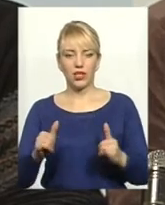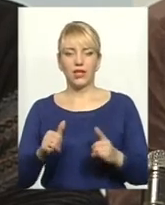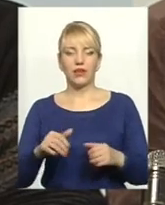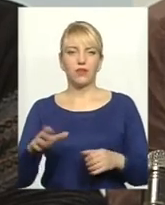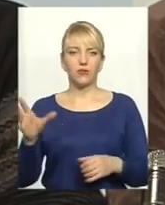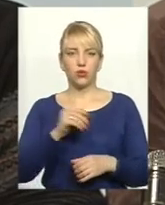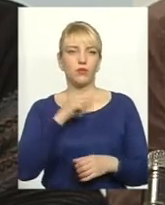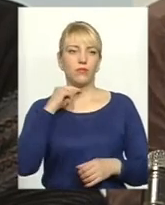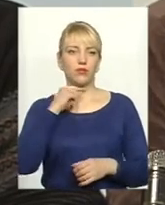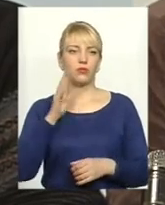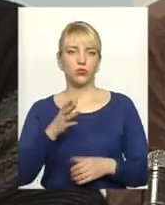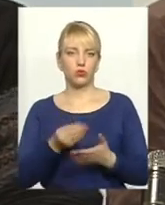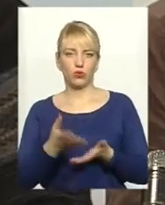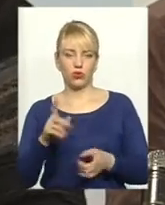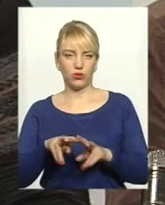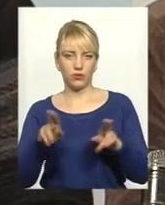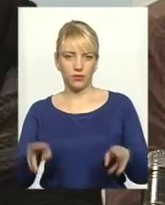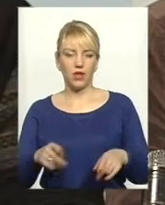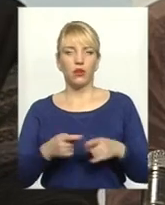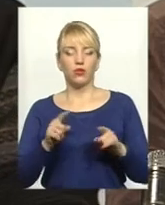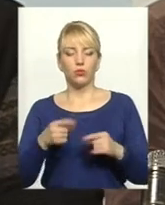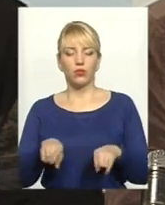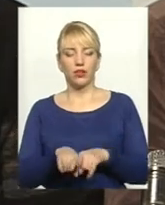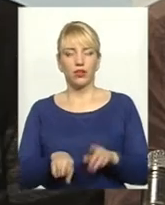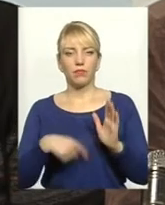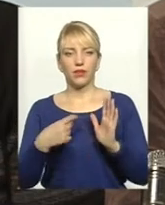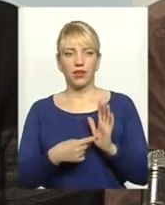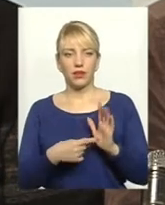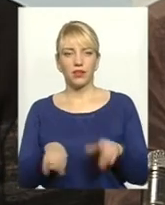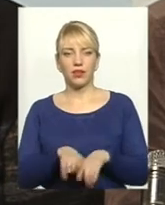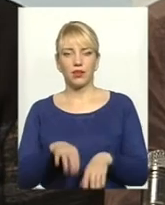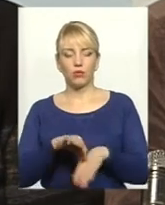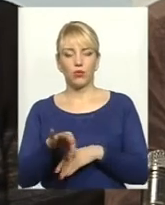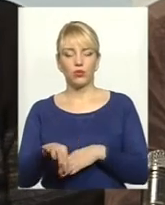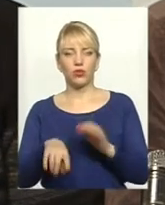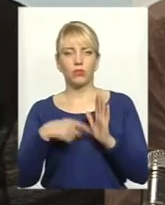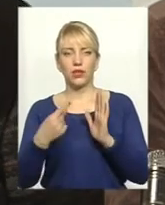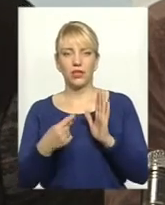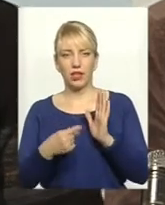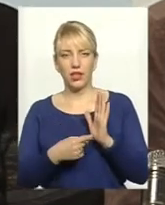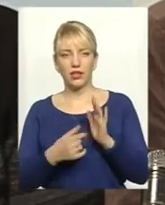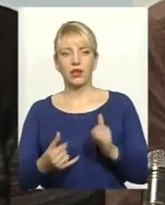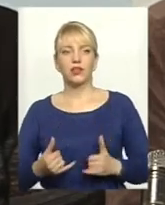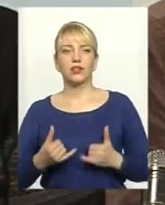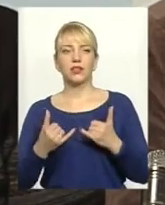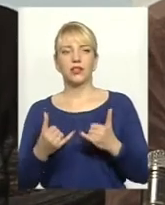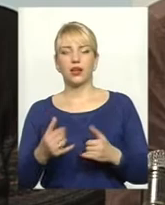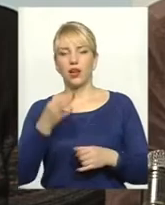цілого м'яса. Тому такі питання, які болючі для любого